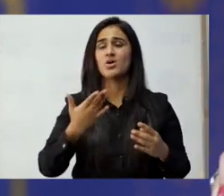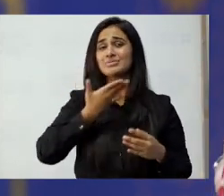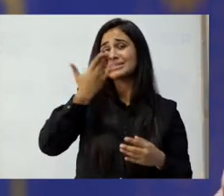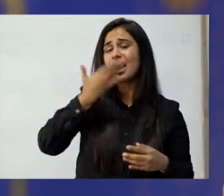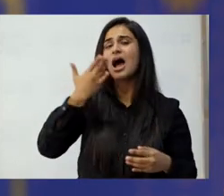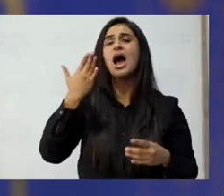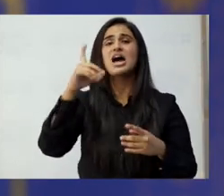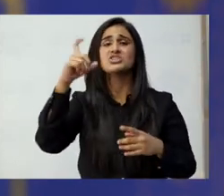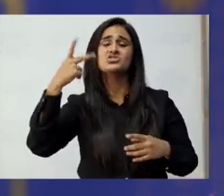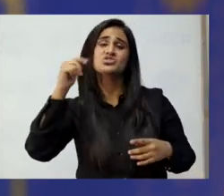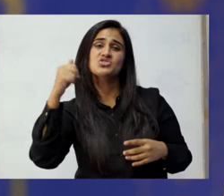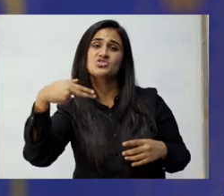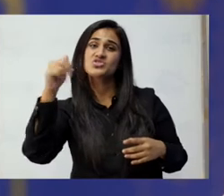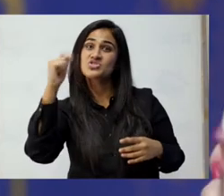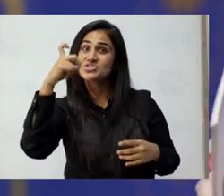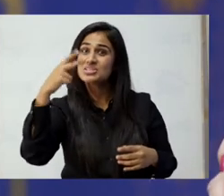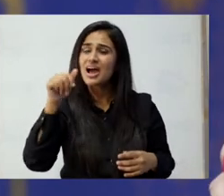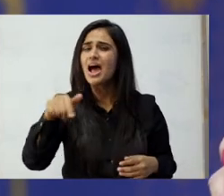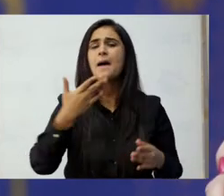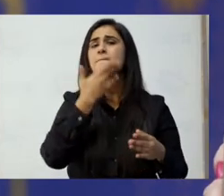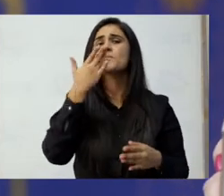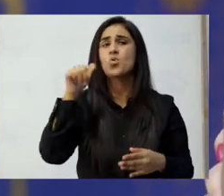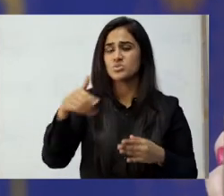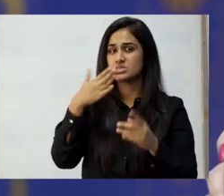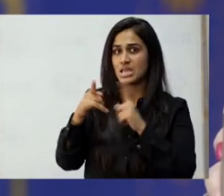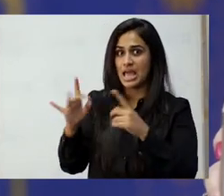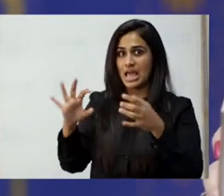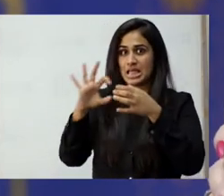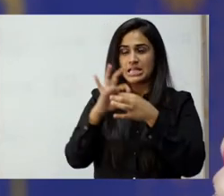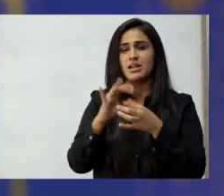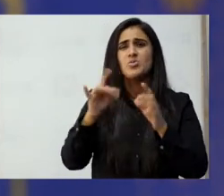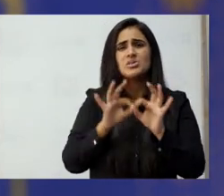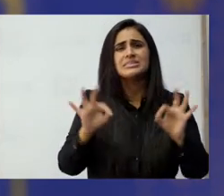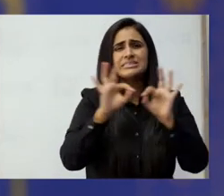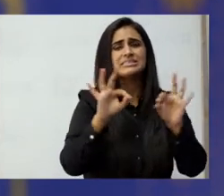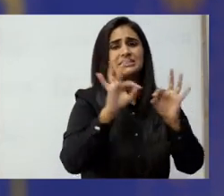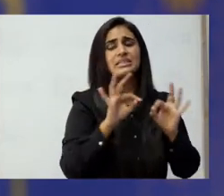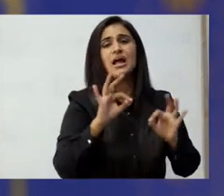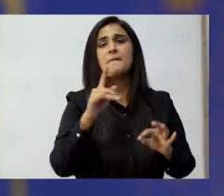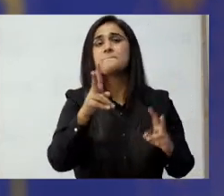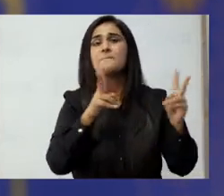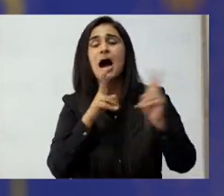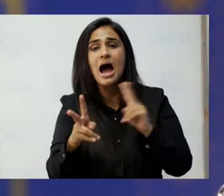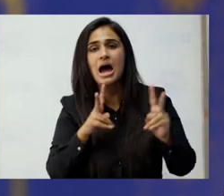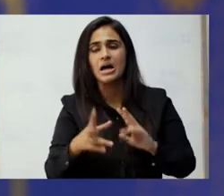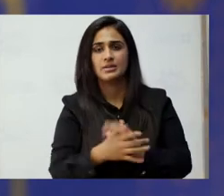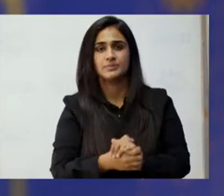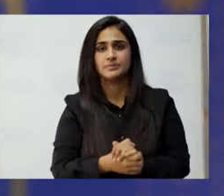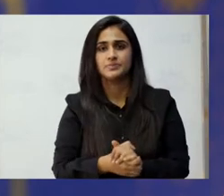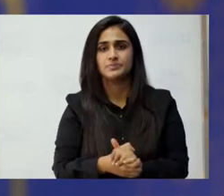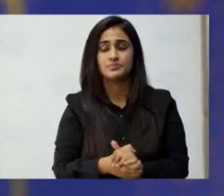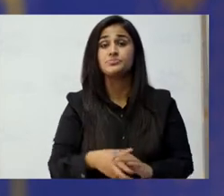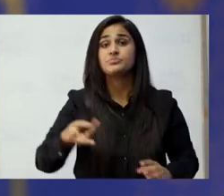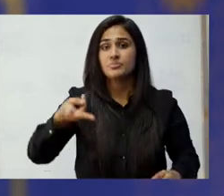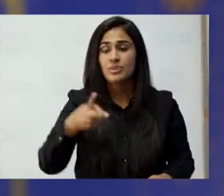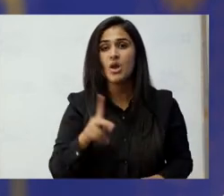میوزک چاچا ہیں میوزک چاچا میوزک کے ذریعے بہت ساری بہت اہم اور بہت دلچسپ باتیں کرتے